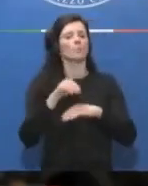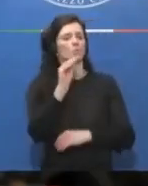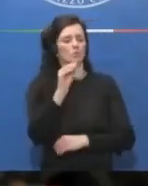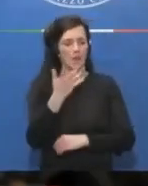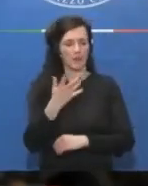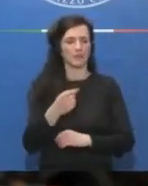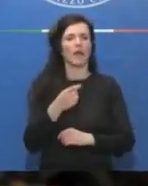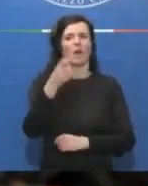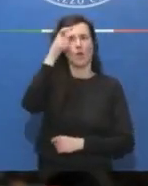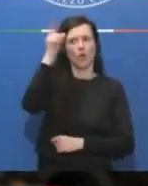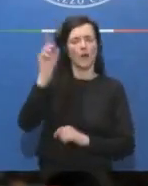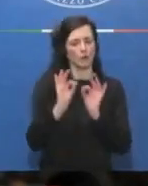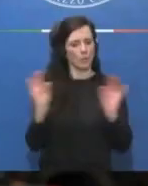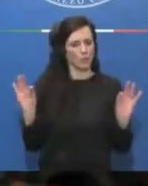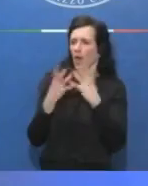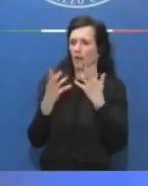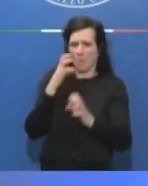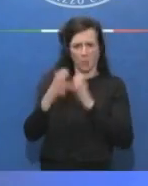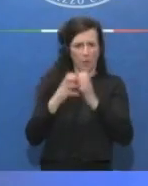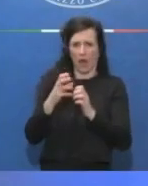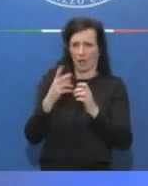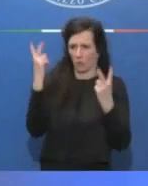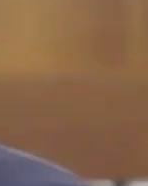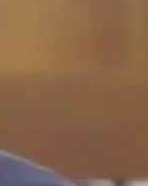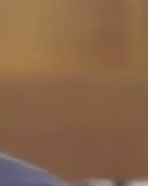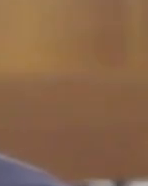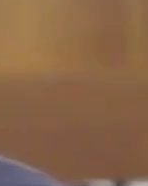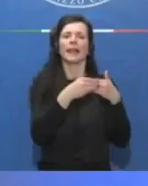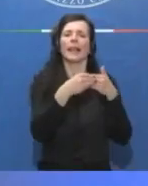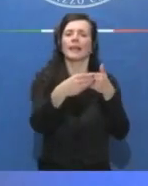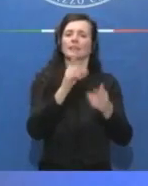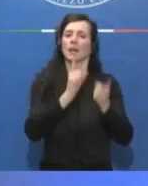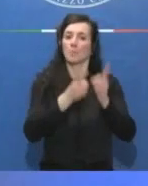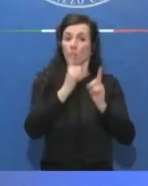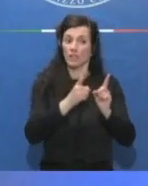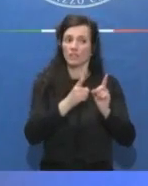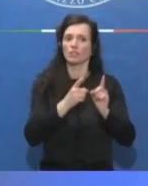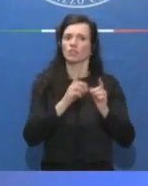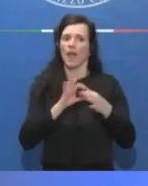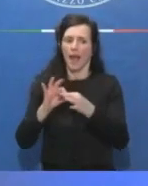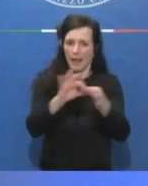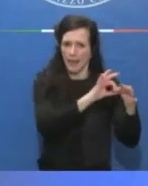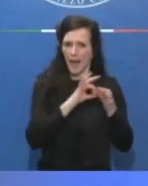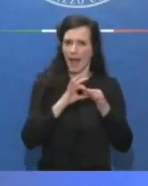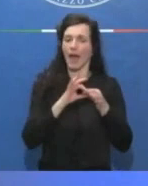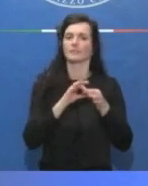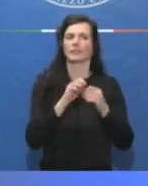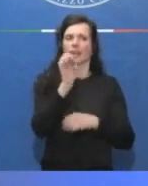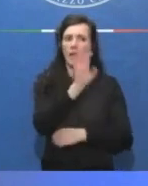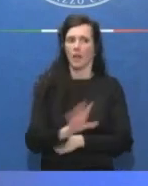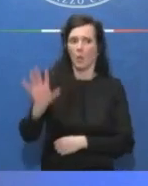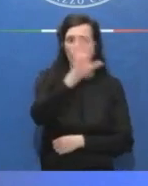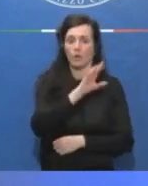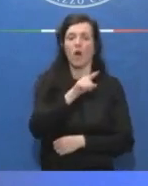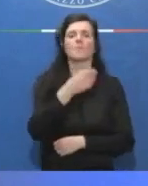Alieni, signore, che non esistono assolutamente gli UFO. Per me esistono. Come, signore? Un anno fa un UFO si è schiantato nel New Mexico. Potrebbe essere stato